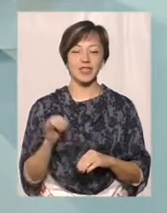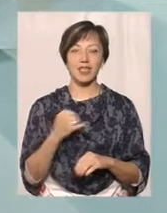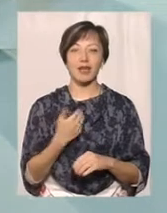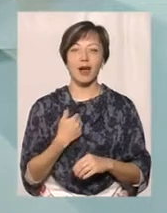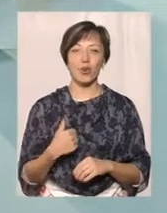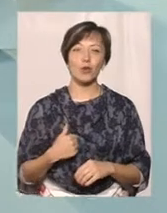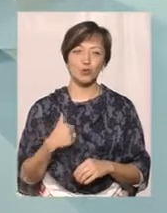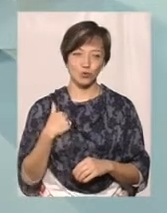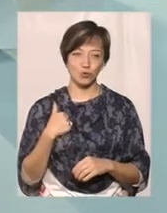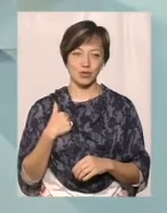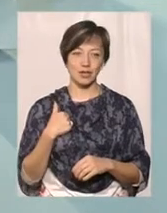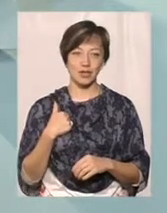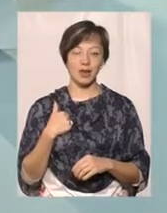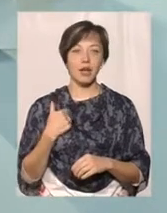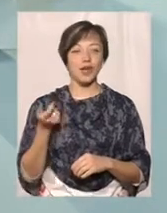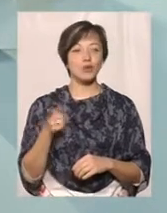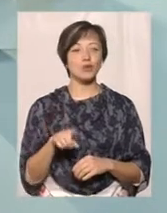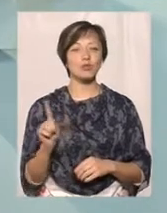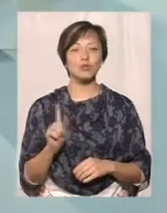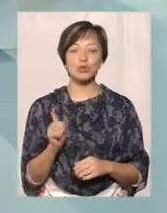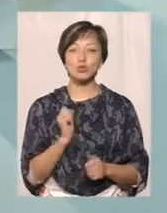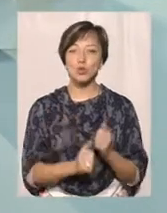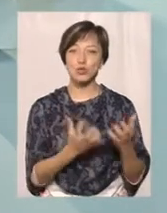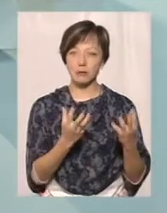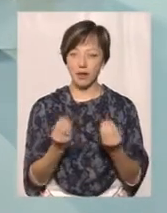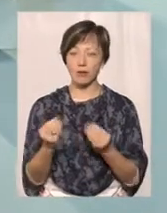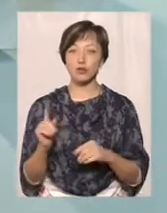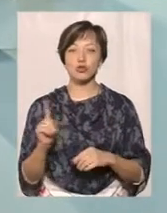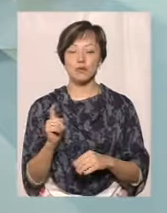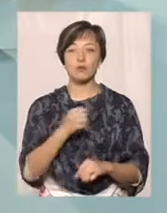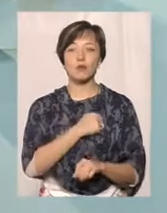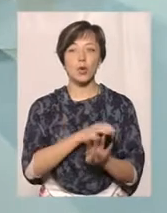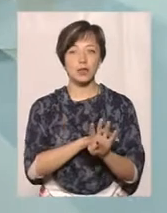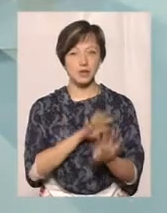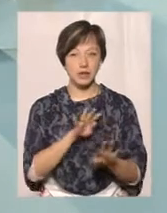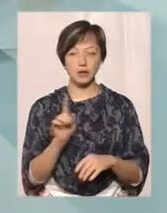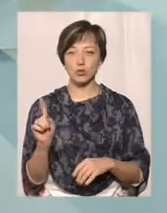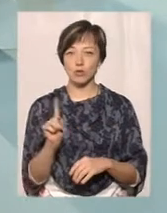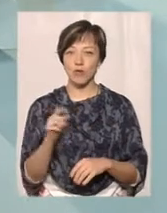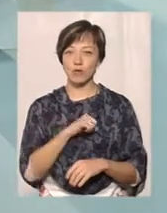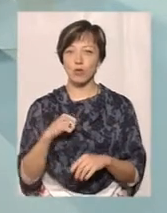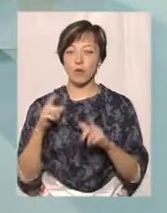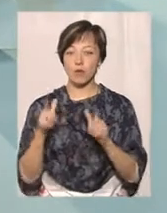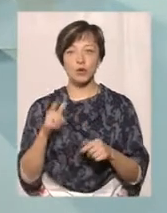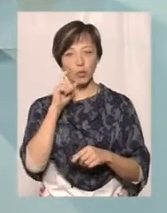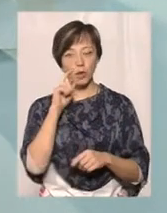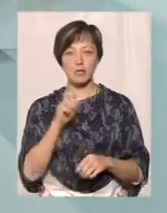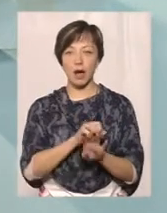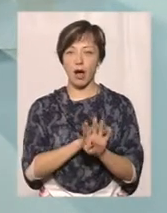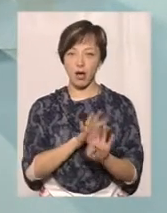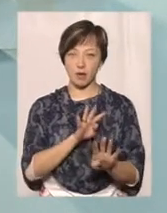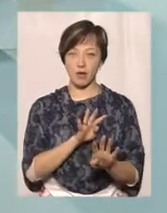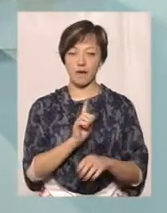горжуся. Я горжуся тому, що з кожним днем, що в Збройних Силах, що Добровольча Українська Армія,